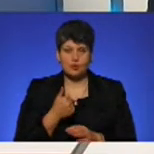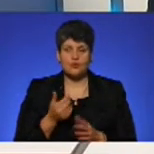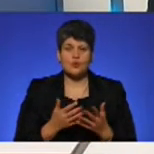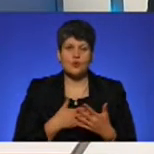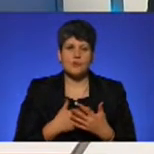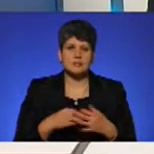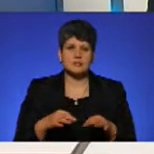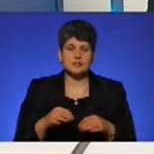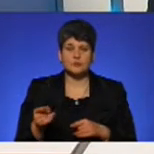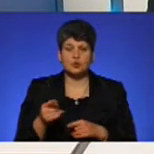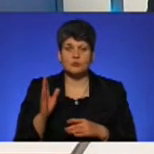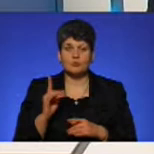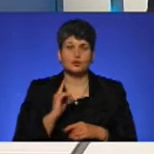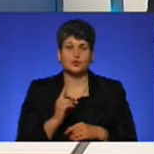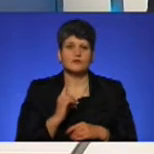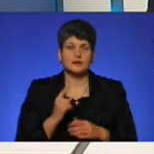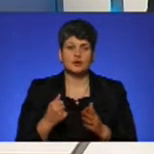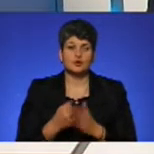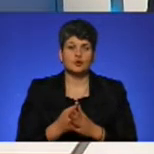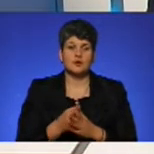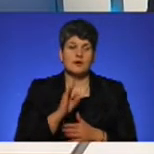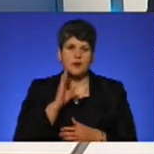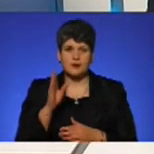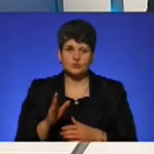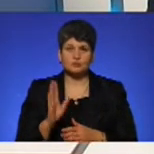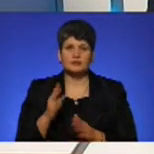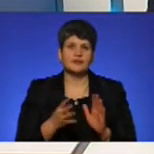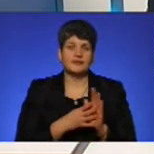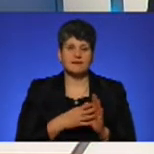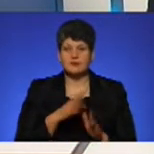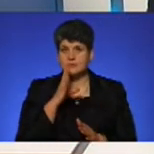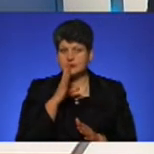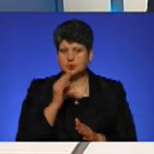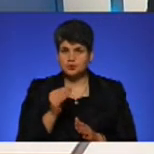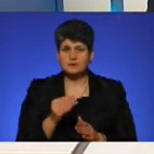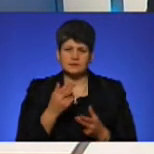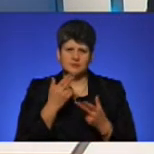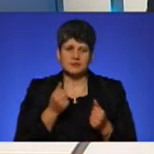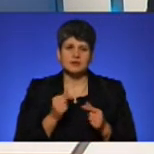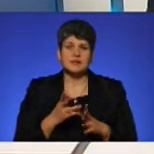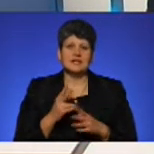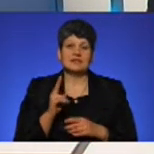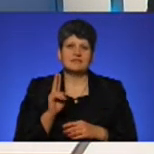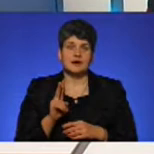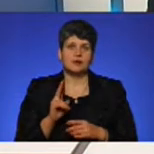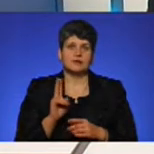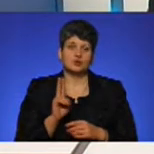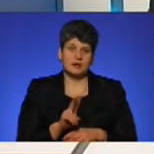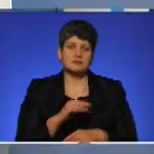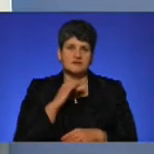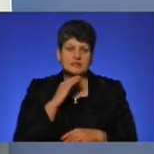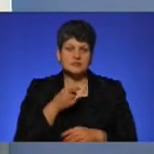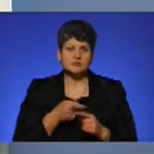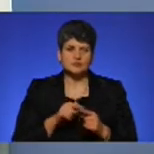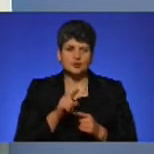транспорт Тернополя курсуватиме до самого ранку. Курсуватиме 9 маршрутних таксі за звичними маршрутами та 2 тролейбуси. Чи достатньо буде цього